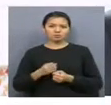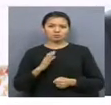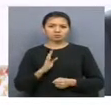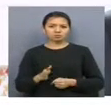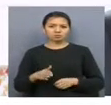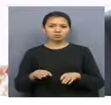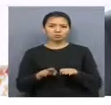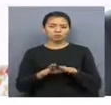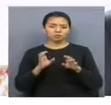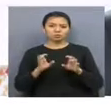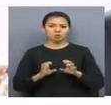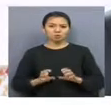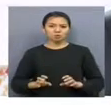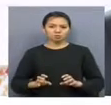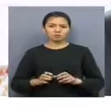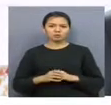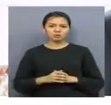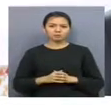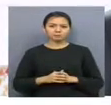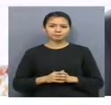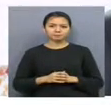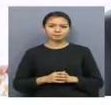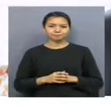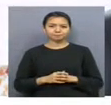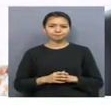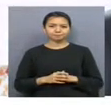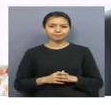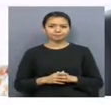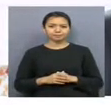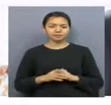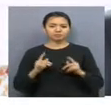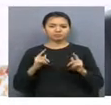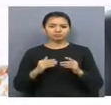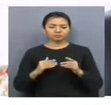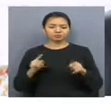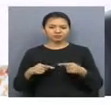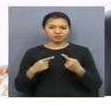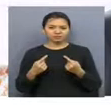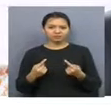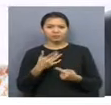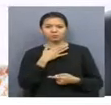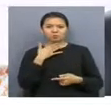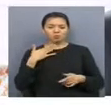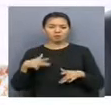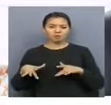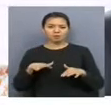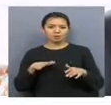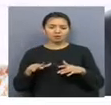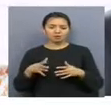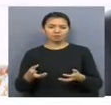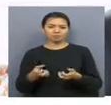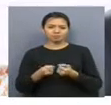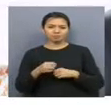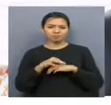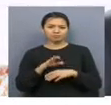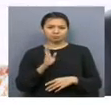Сол жанғы бейнанғалды арқарай көтер ұшын бөлінесті көртеген шамылар қабыларады